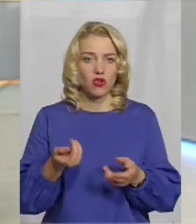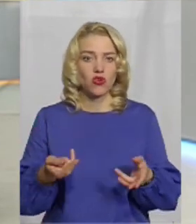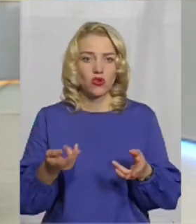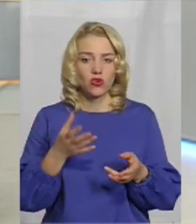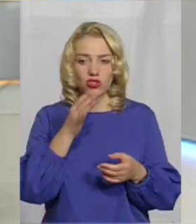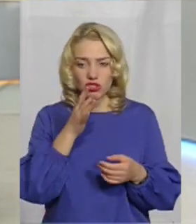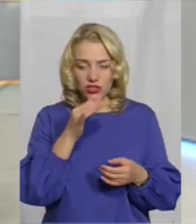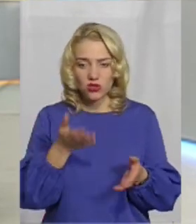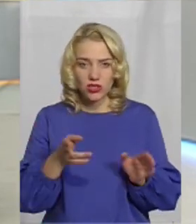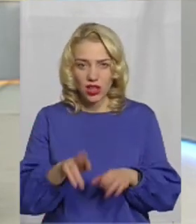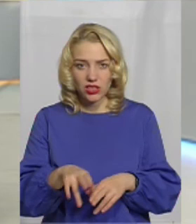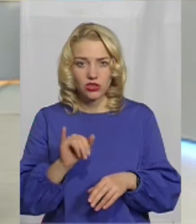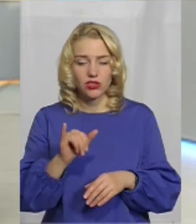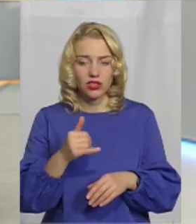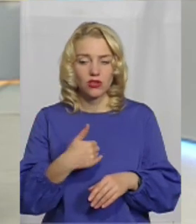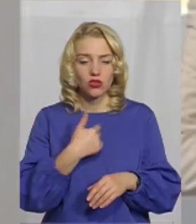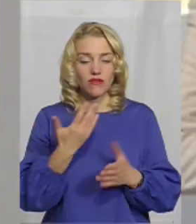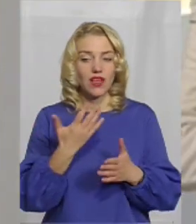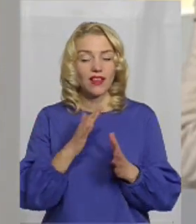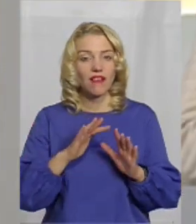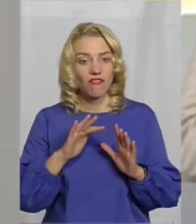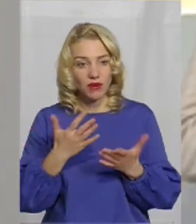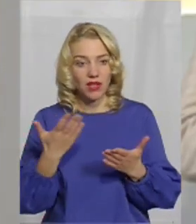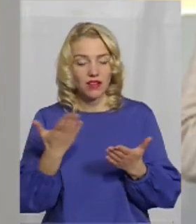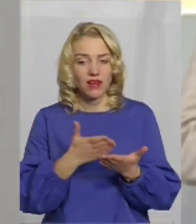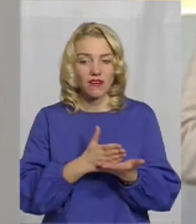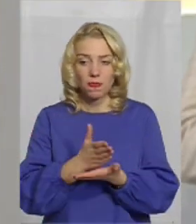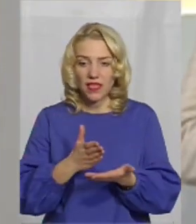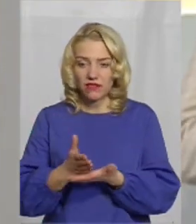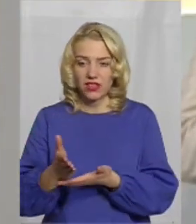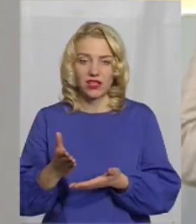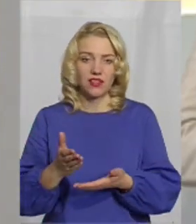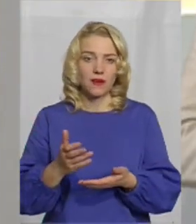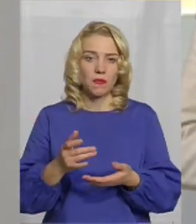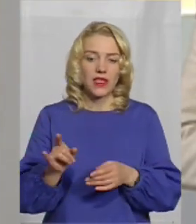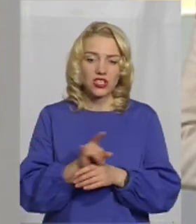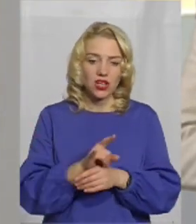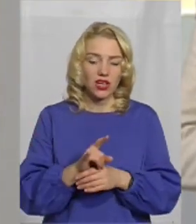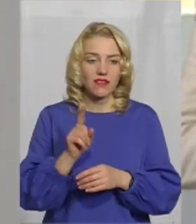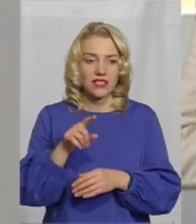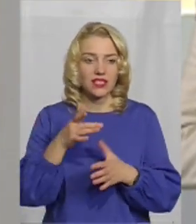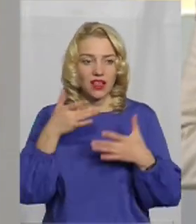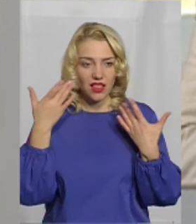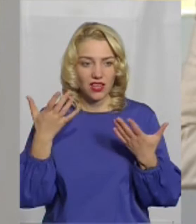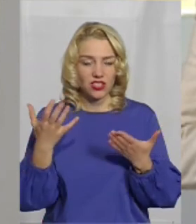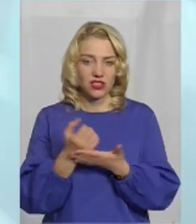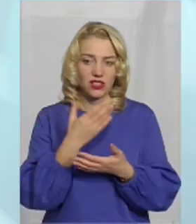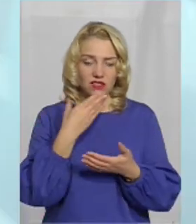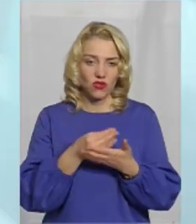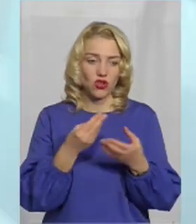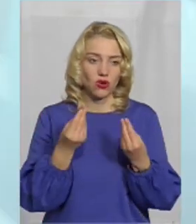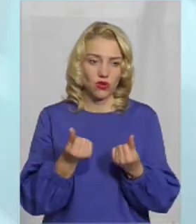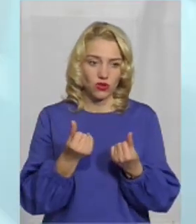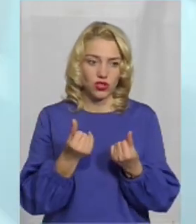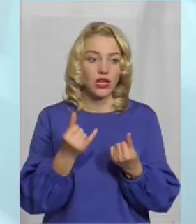хочеться дізнатися, в яких випадках, в яких видах шахрайств все ж таки легше знайти свої гроші і